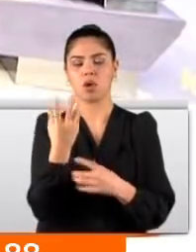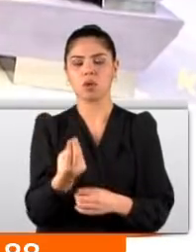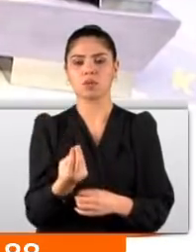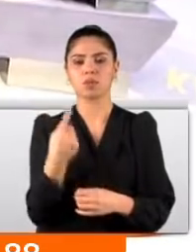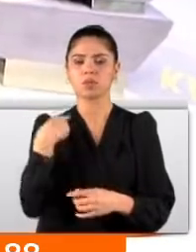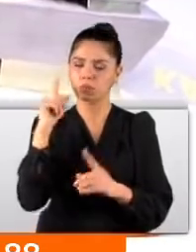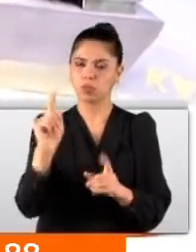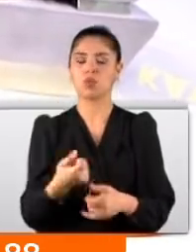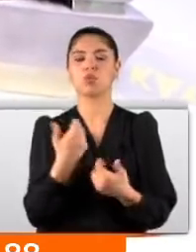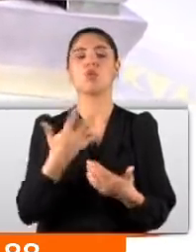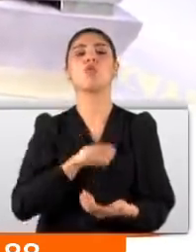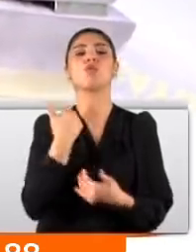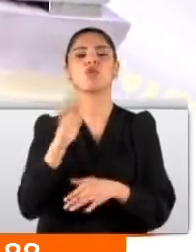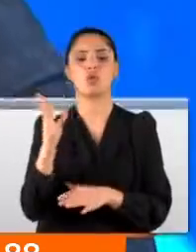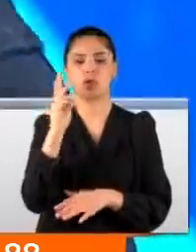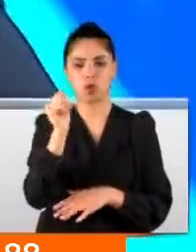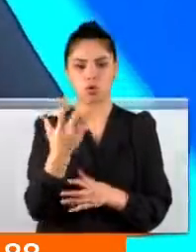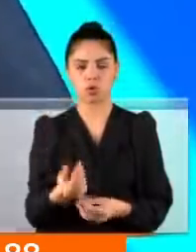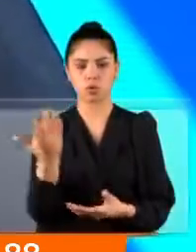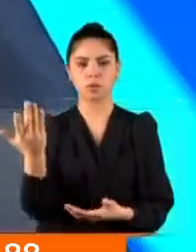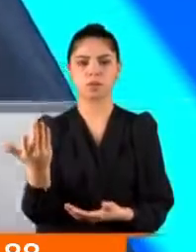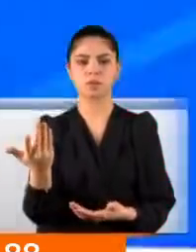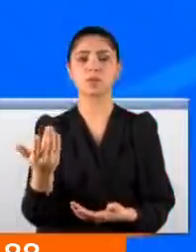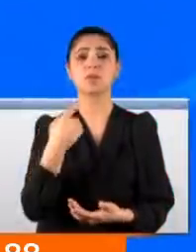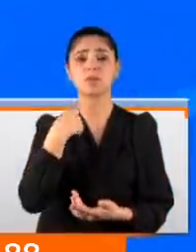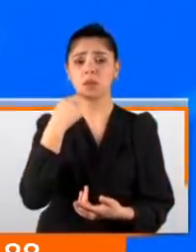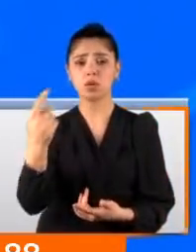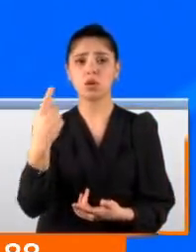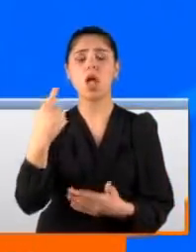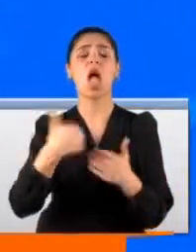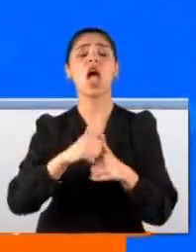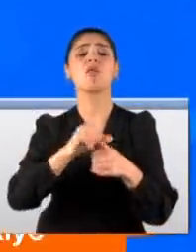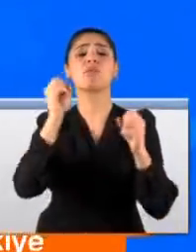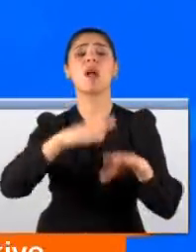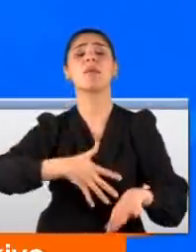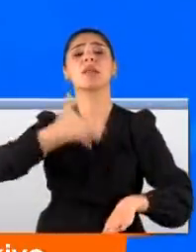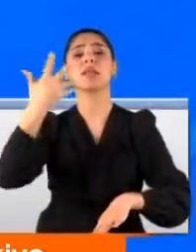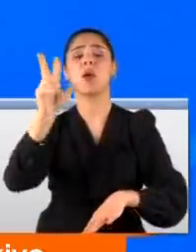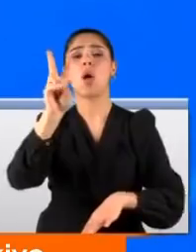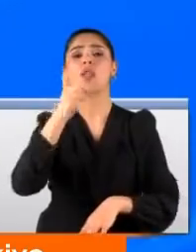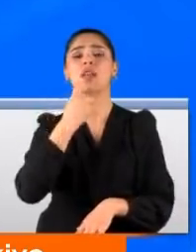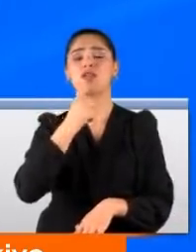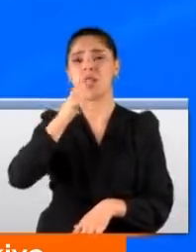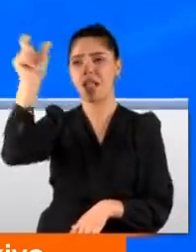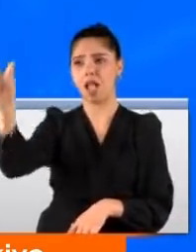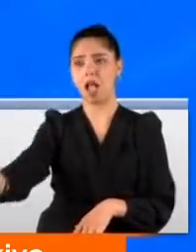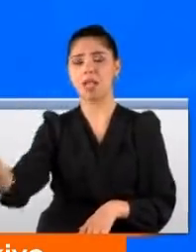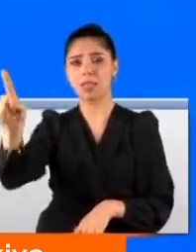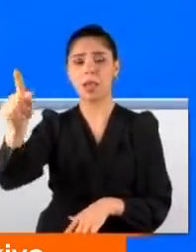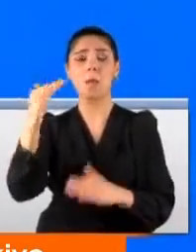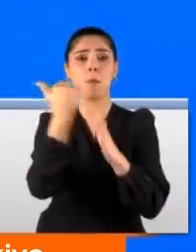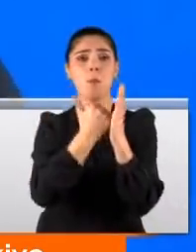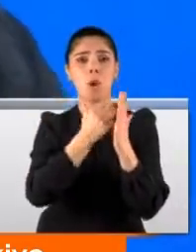hayatım bulacağız. Üzülme daha dört gün ol. Tüm ısrarlara rağmen eşinin peşini bırakmak istemeyen 32 yaşındaki adamın dünyası